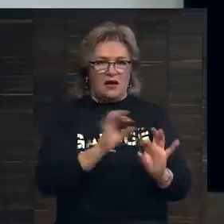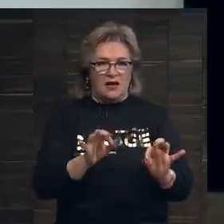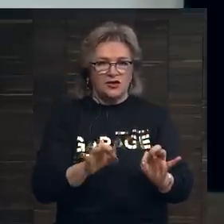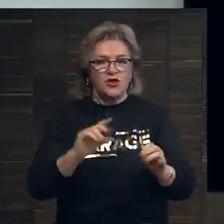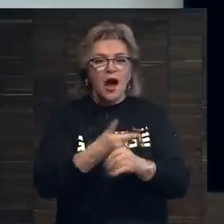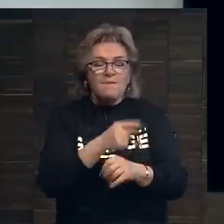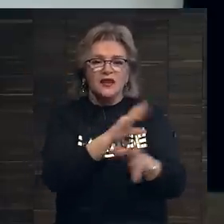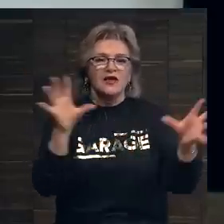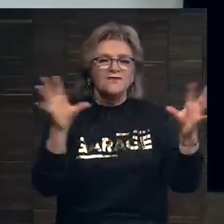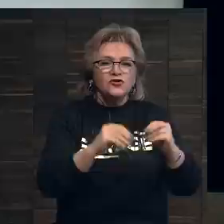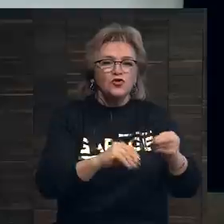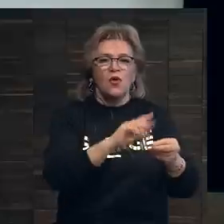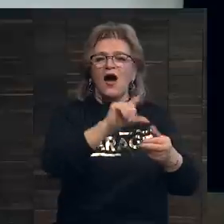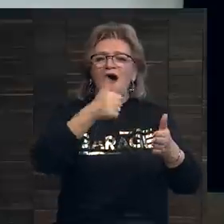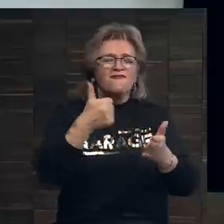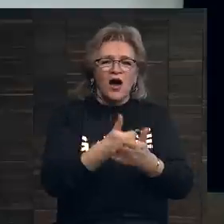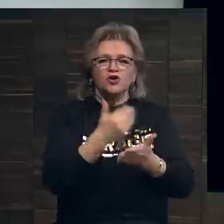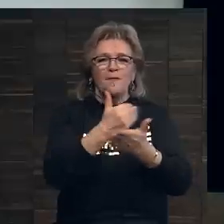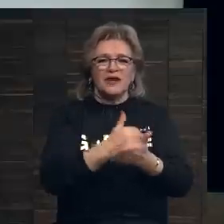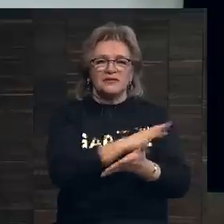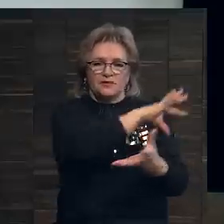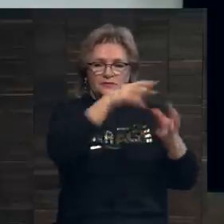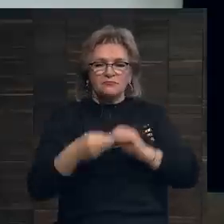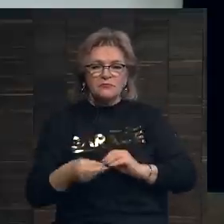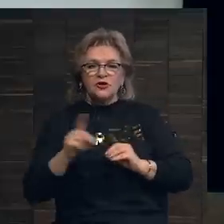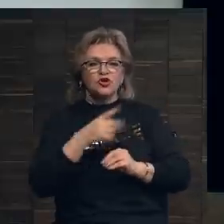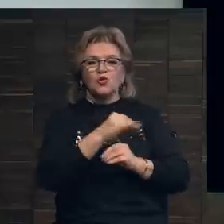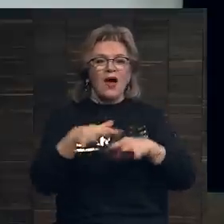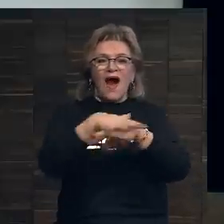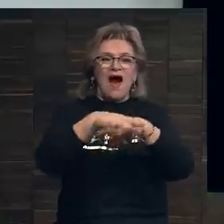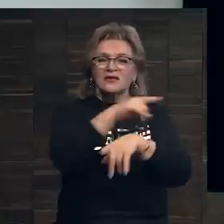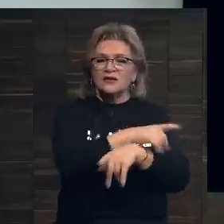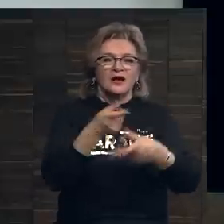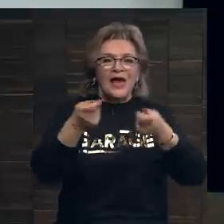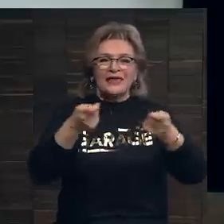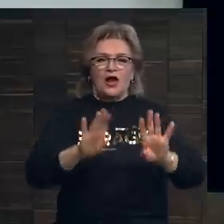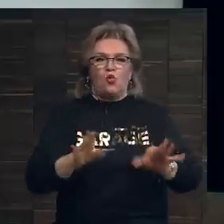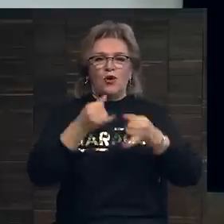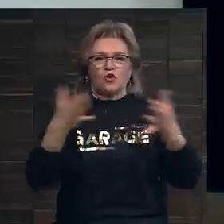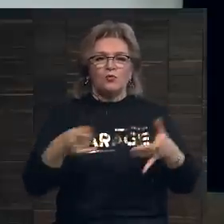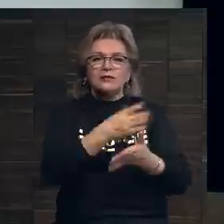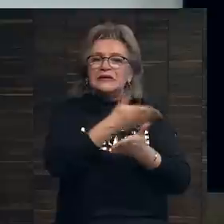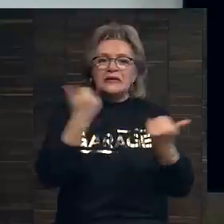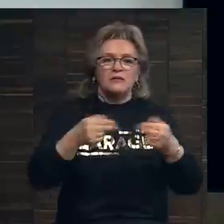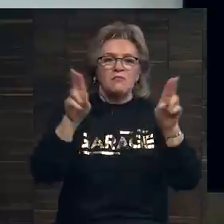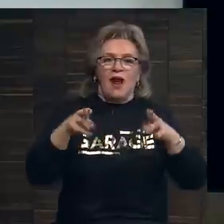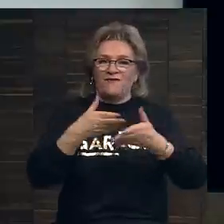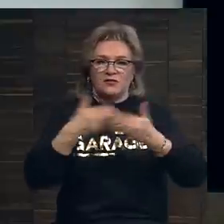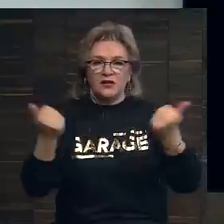Опять же, здесь все сводится к одному важному принципу на арт-рынке. Он нерегулируем. Здесь нет правил.